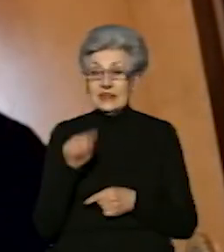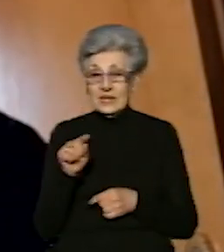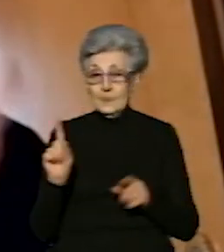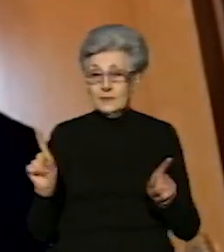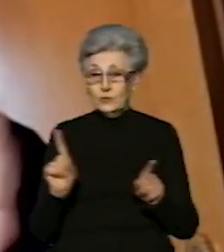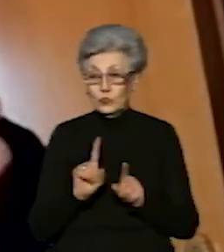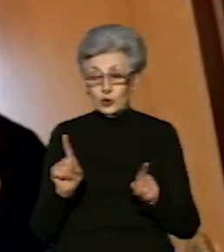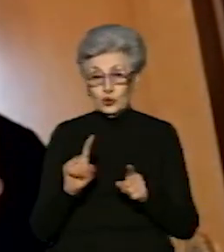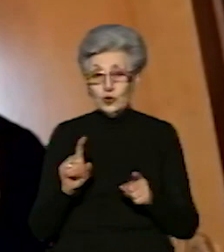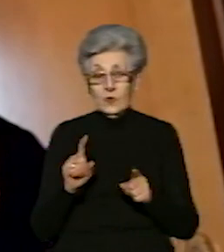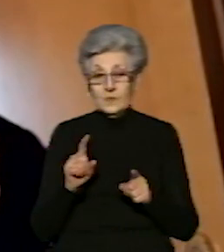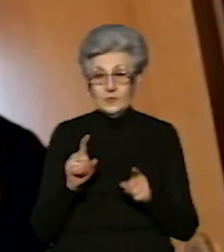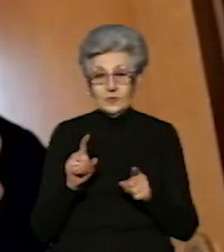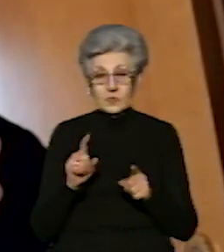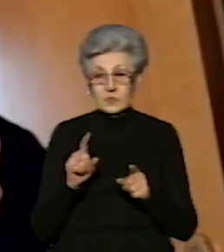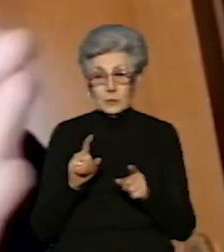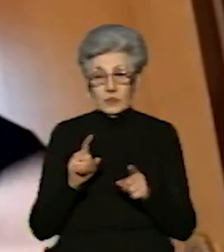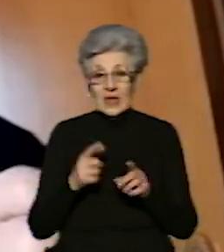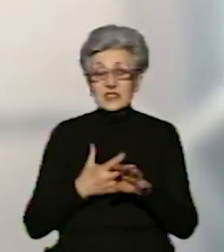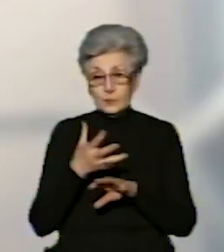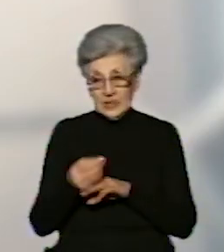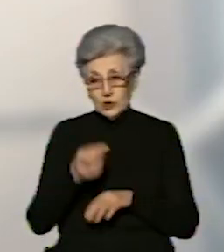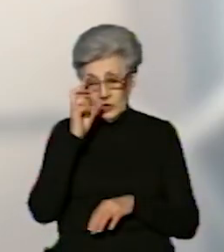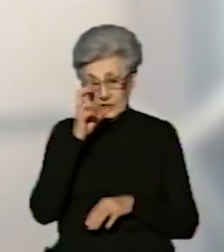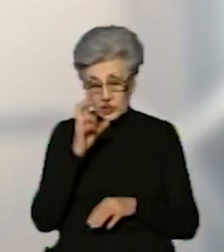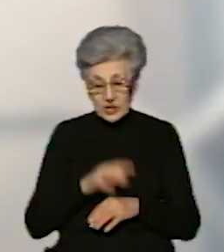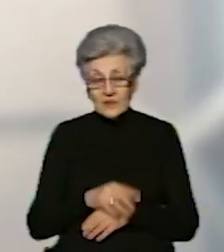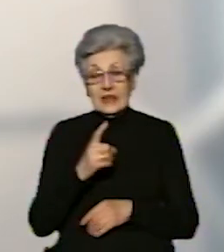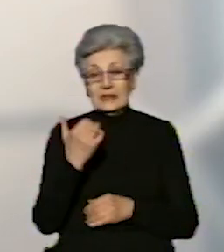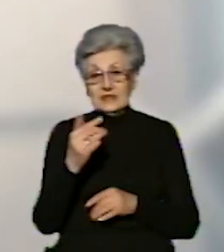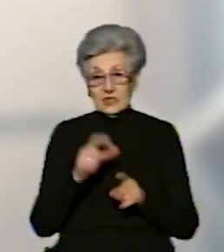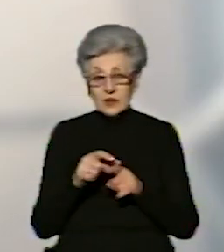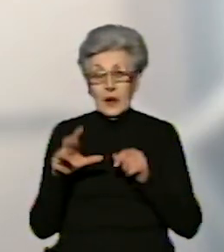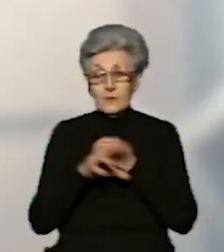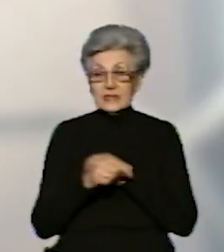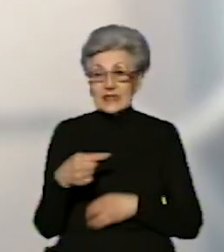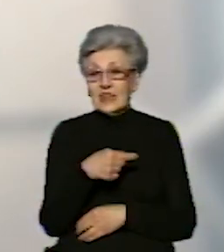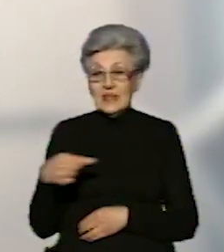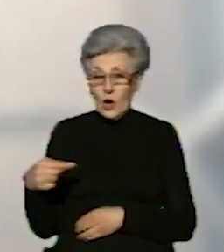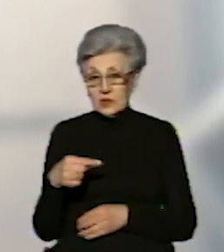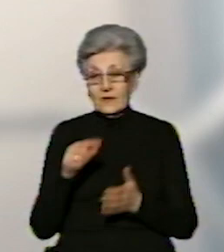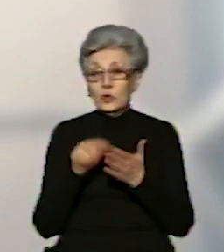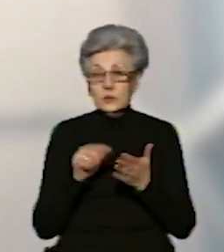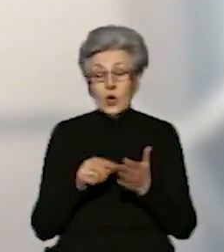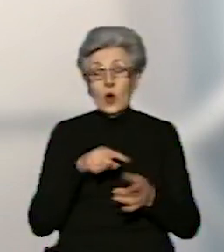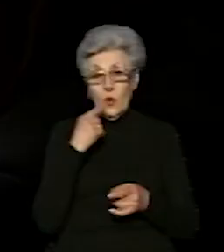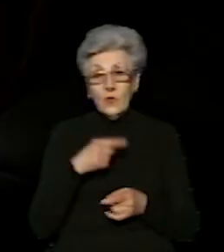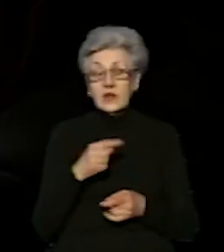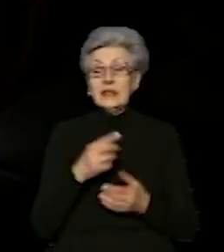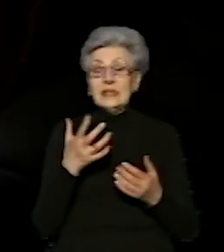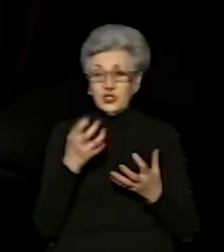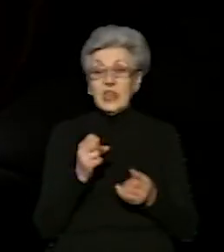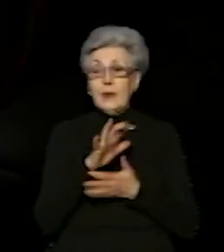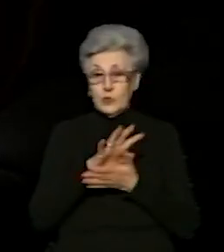сплачує держава. За її словами, після негативного тесту рекомендували ще побути в самоізоляції.